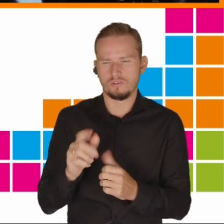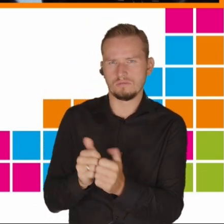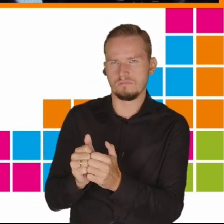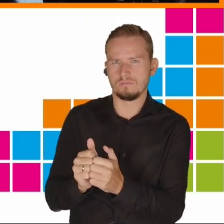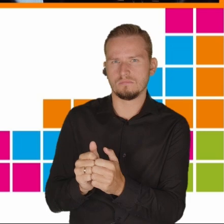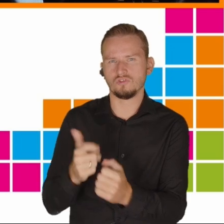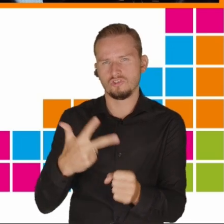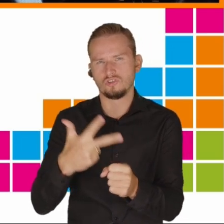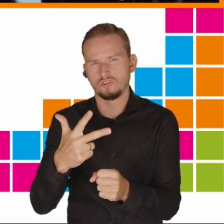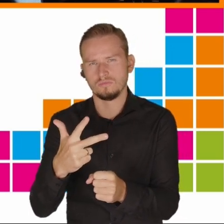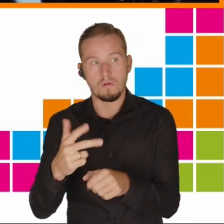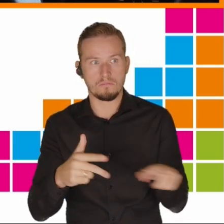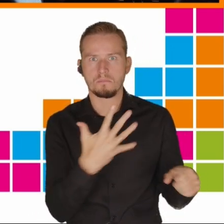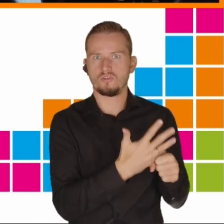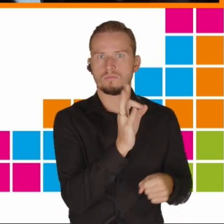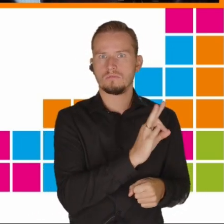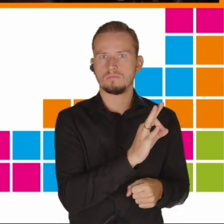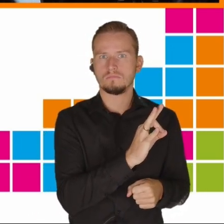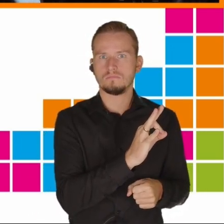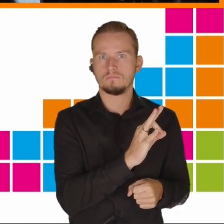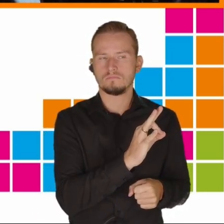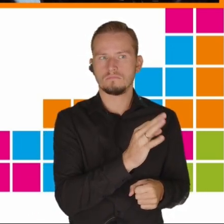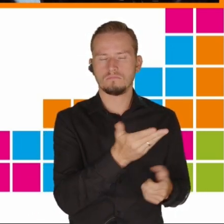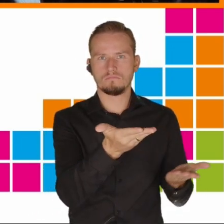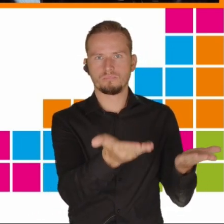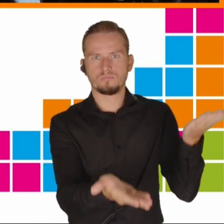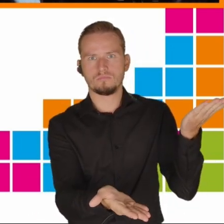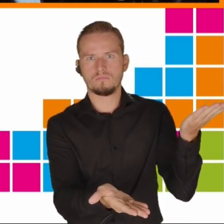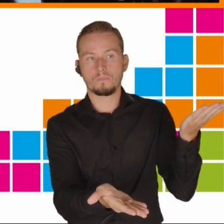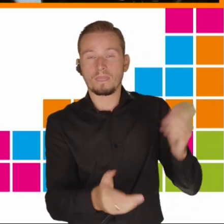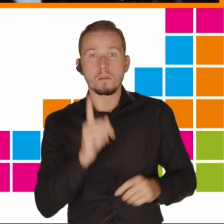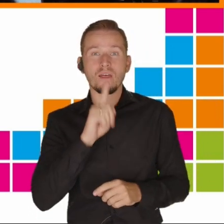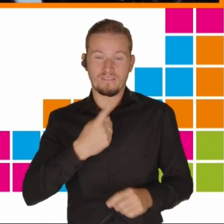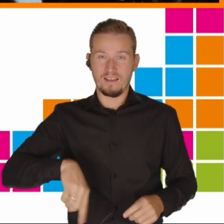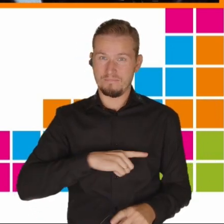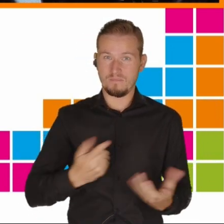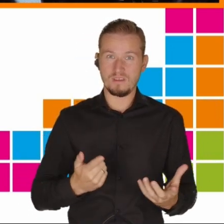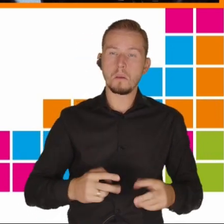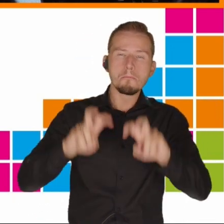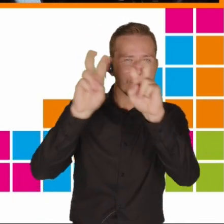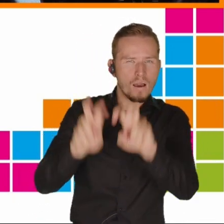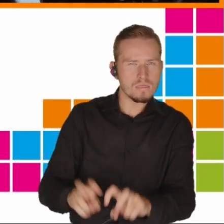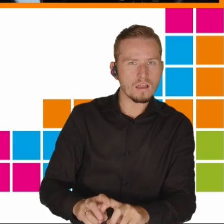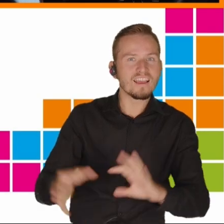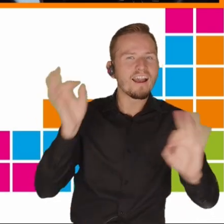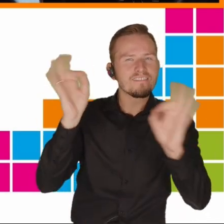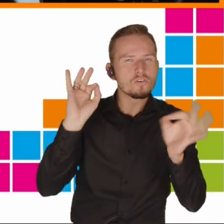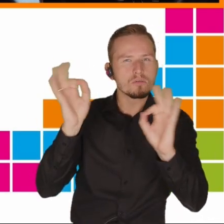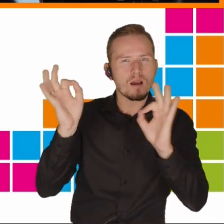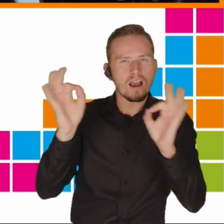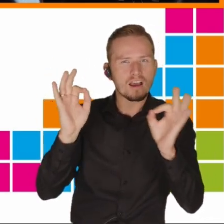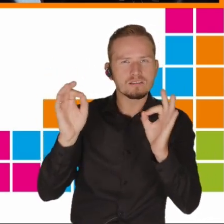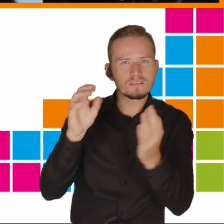Często, kiedy wykorzystujemy takie dane z badań, to bardzo często